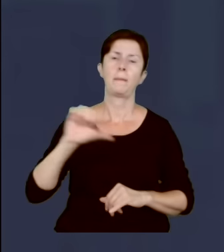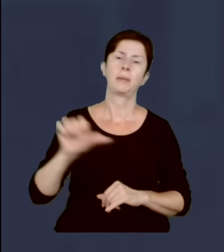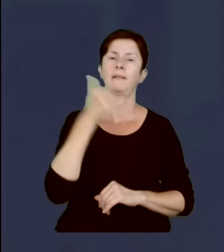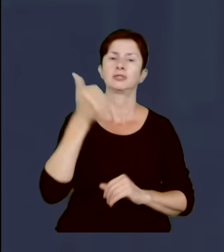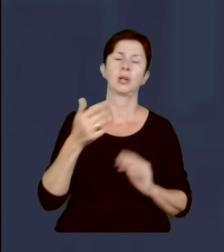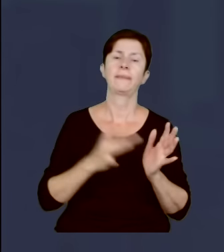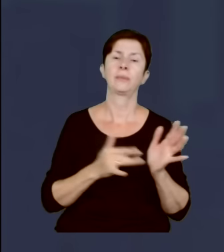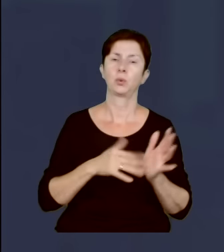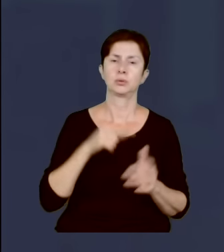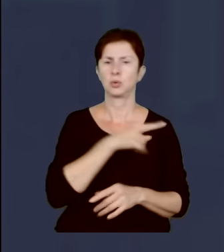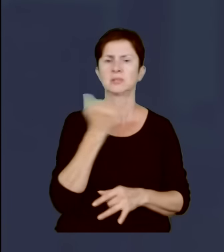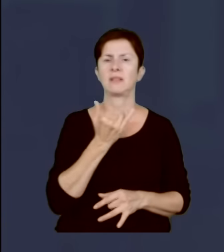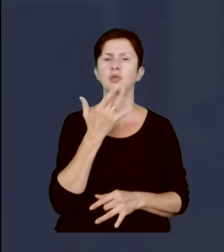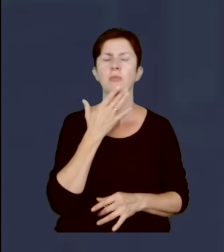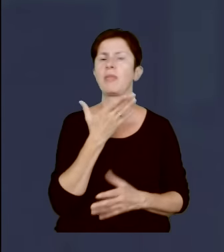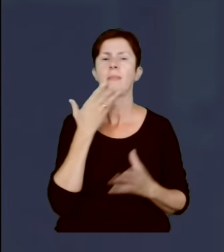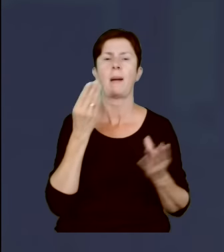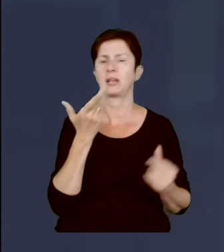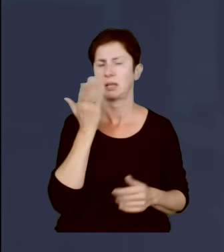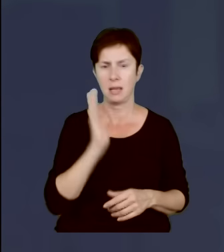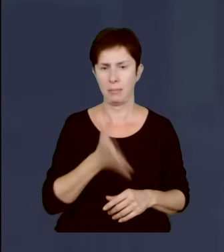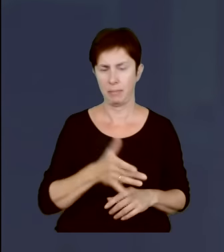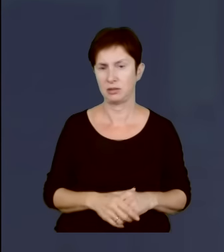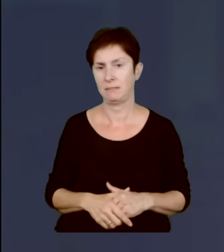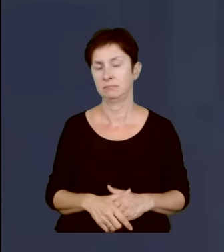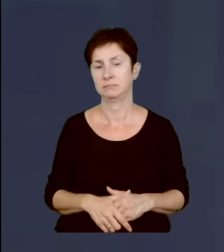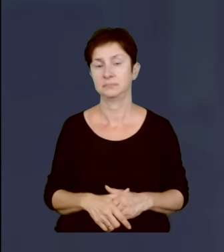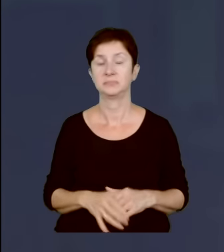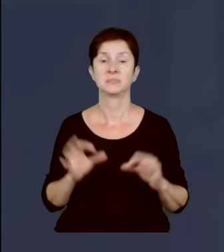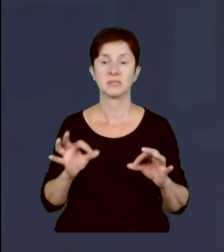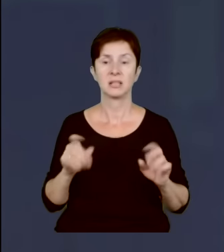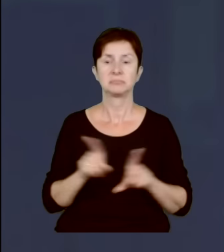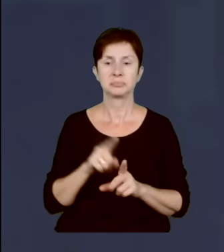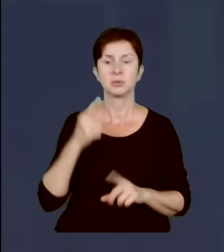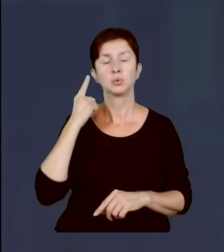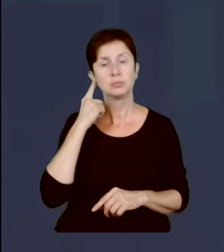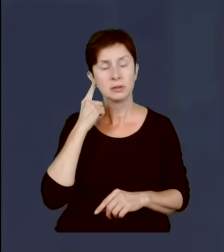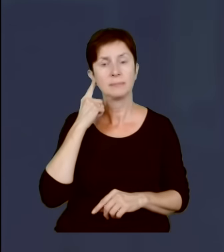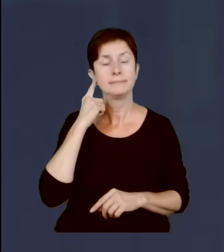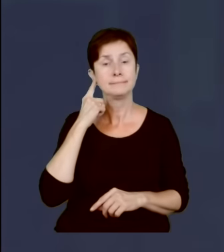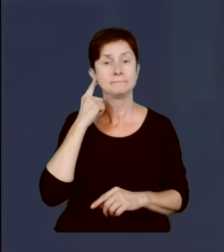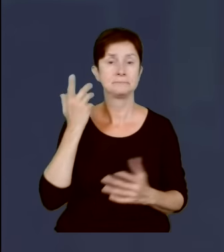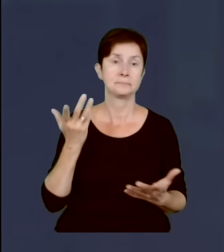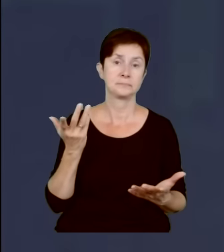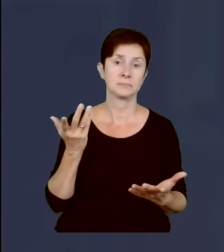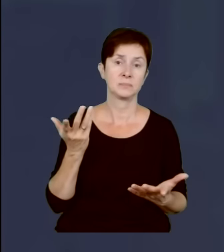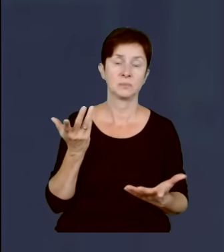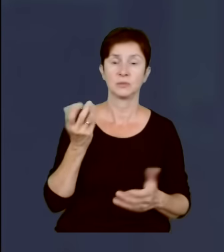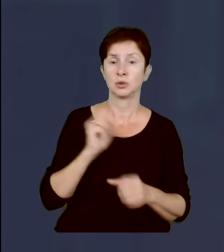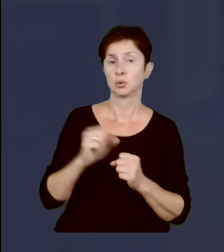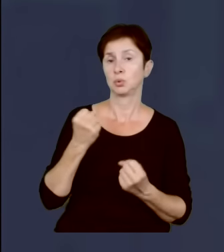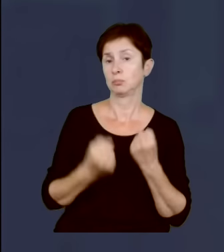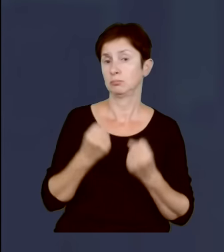mówiono, że nie ma pieniędzy i nie będzie. Teraz też słyszymy o tym, że są trudności